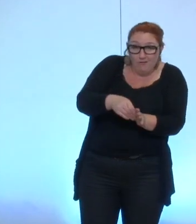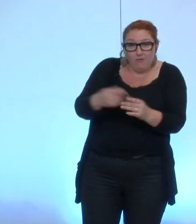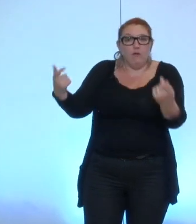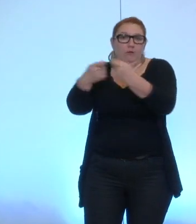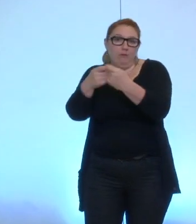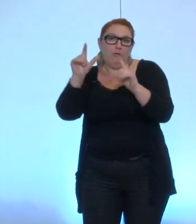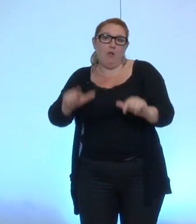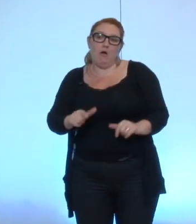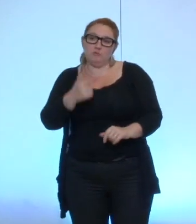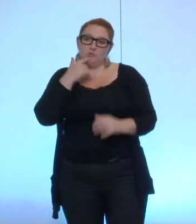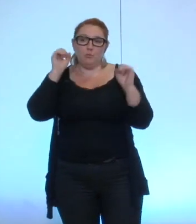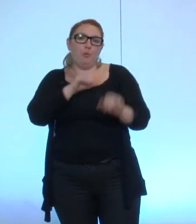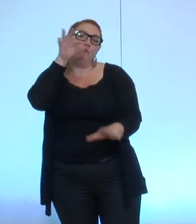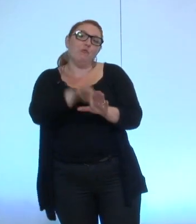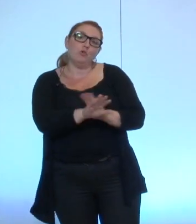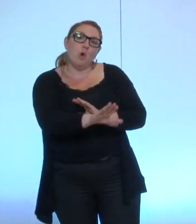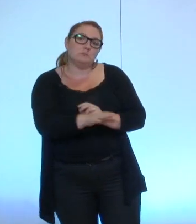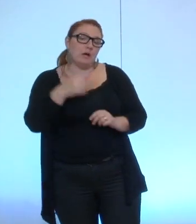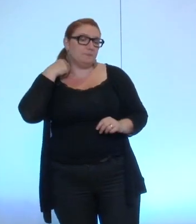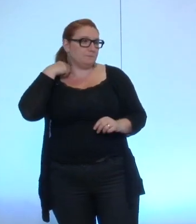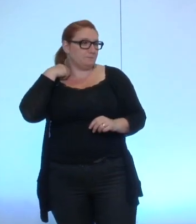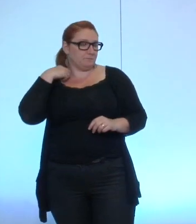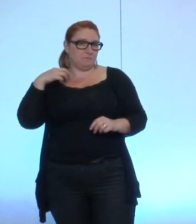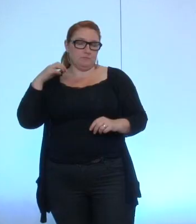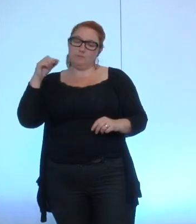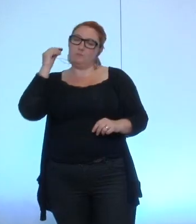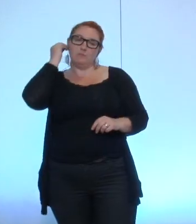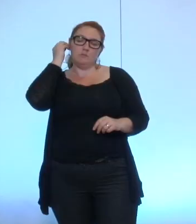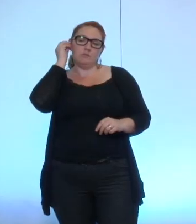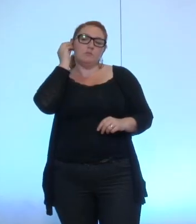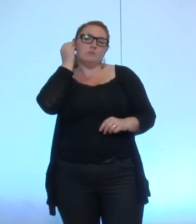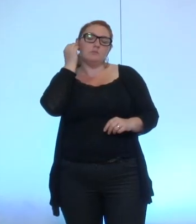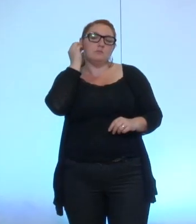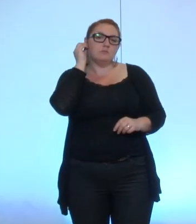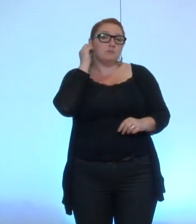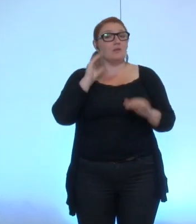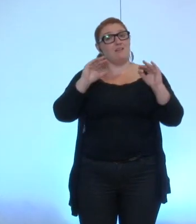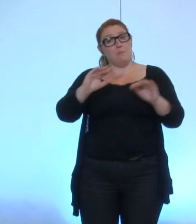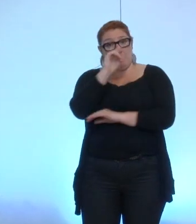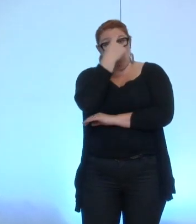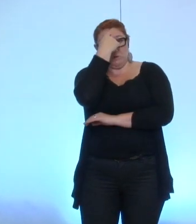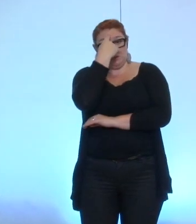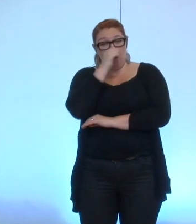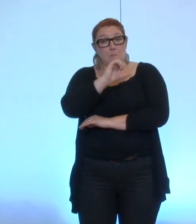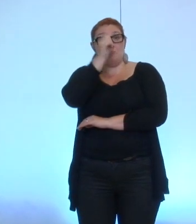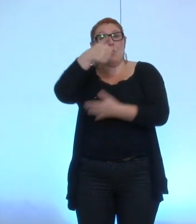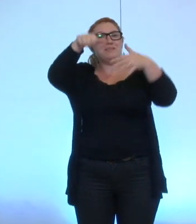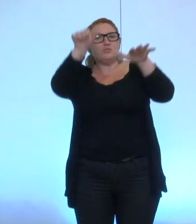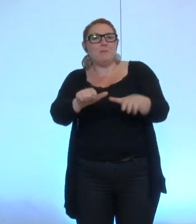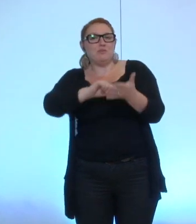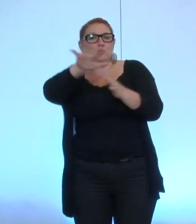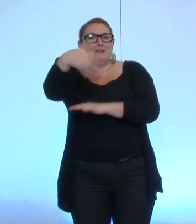je crois qu'il peut être voté en l'état en tous les cas on est quand même conscient qu'il ne pourra pas être appliqué avant le premier semestre 2015